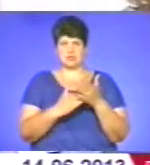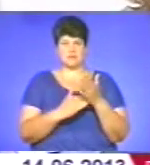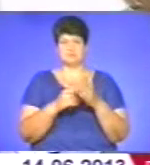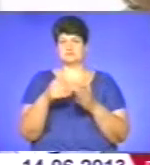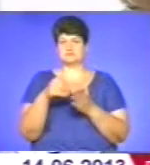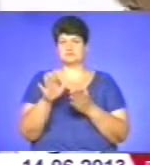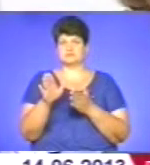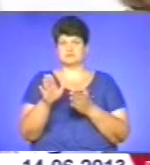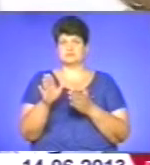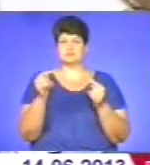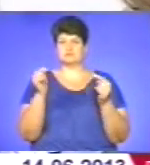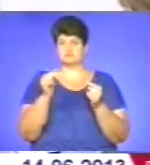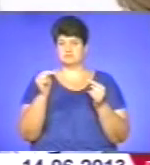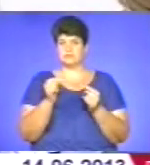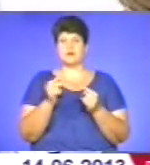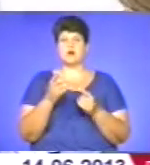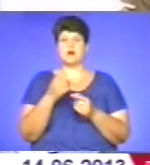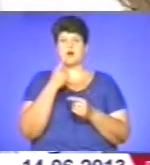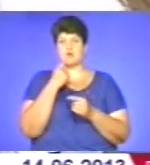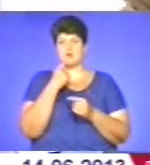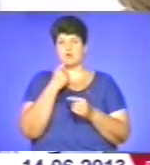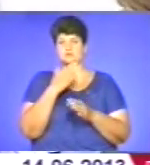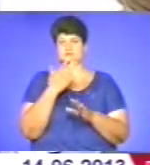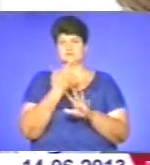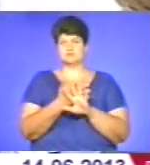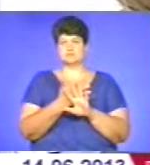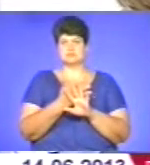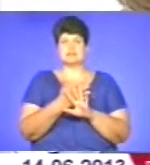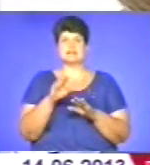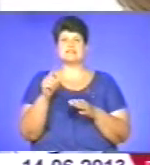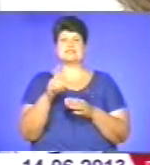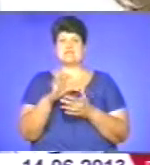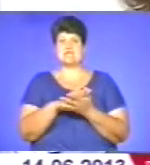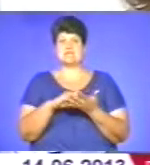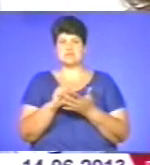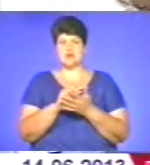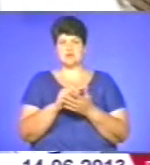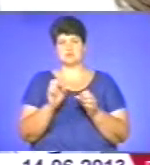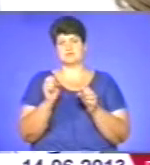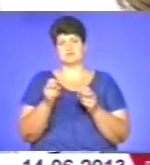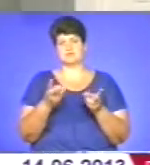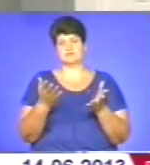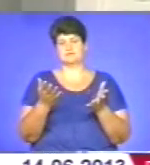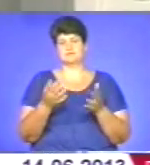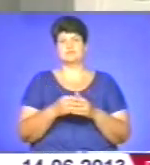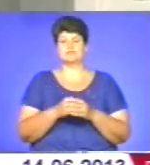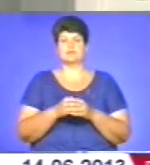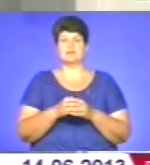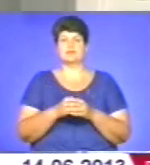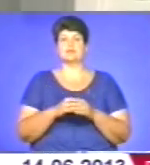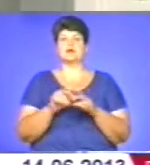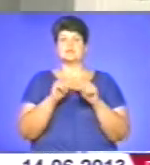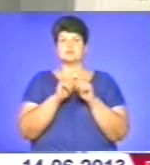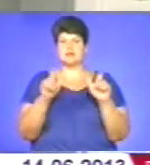протипоказів, а кров бракується, тобто знезаражується і утилізується. На станції в